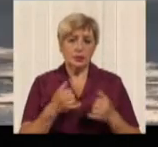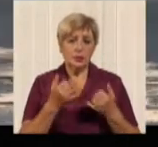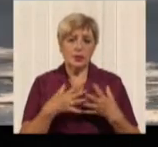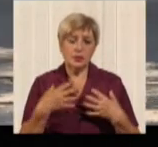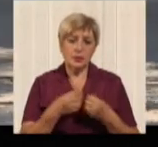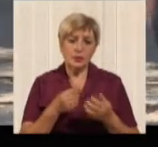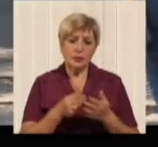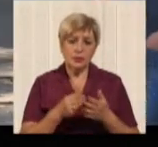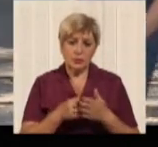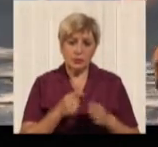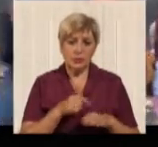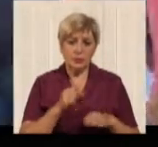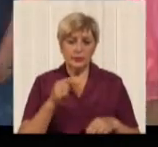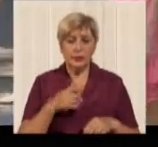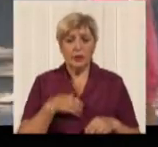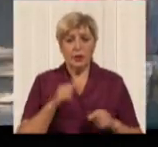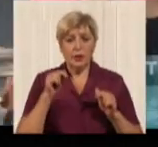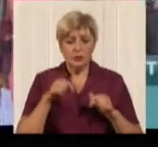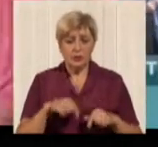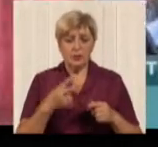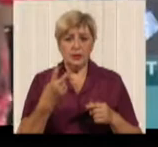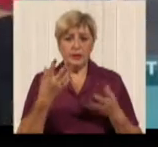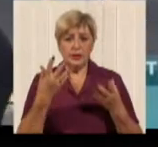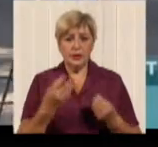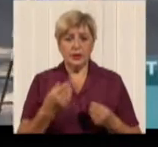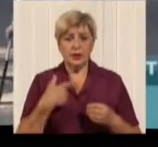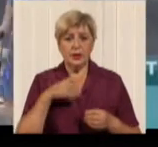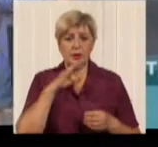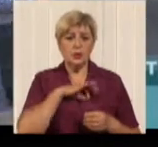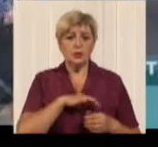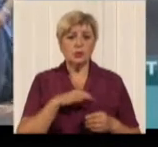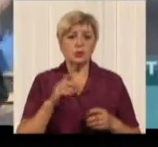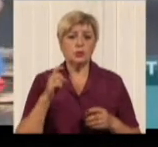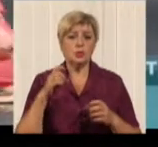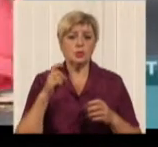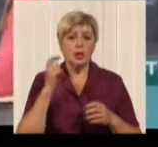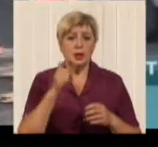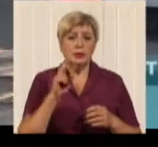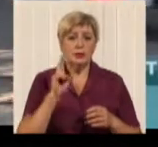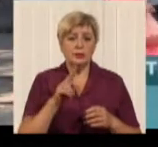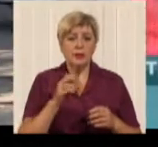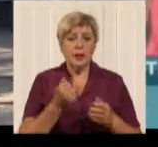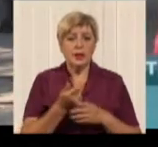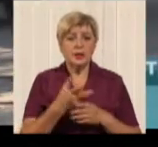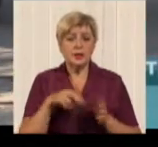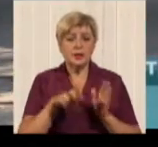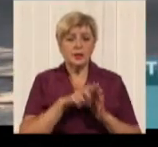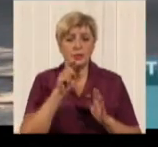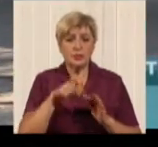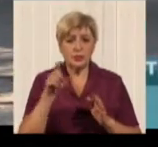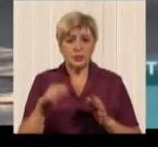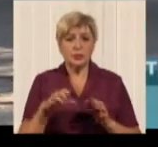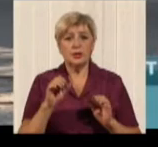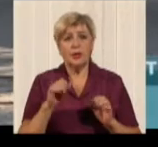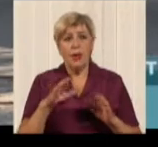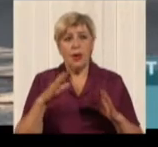навіть ці два дні я користуюсь транспортом. Кількість пасажирів зменшилась вдвічі. Всі можуть їхати комфортно.